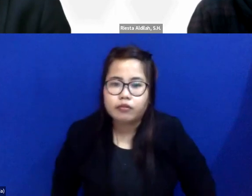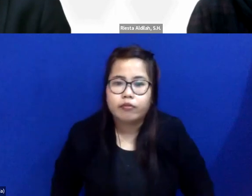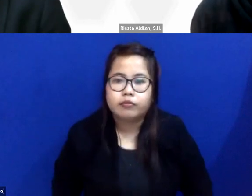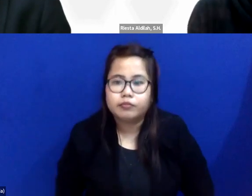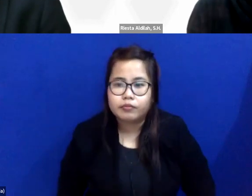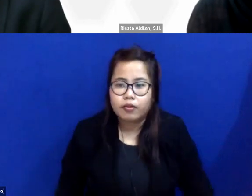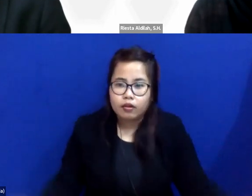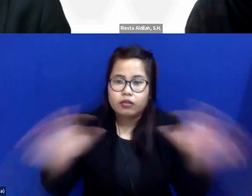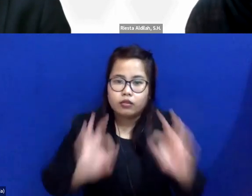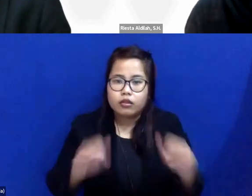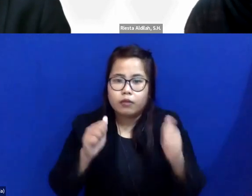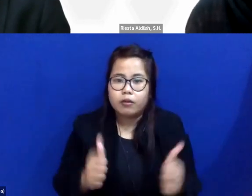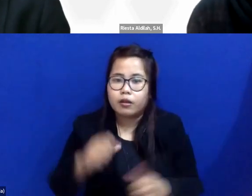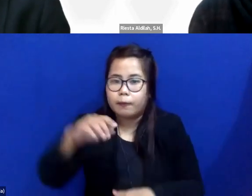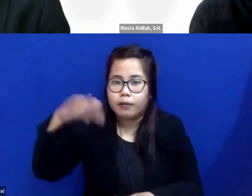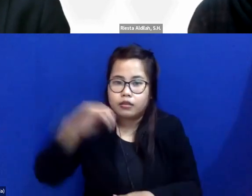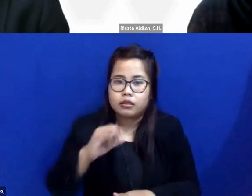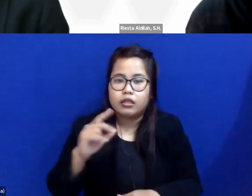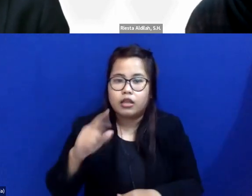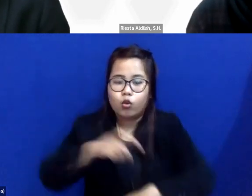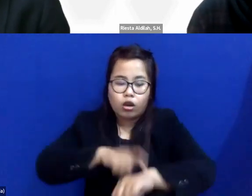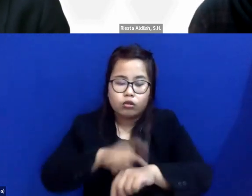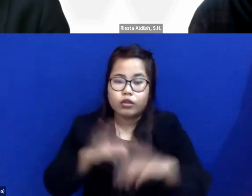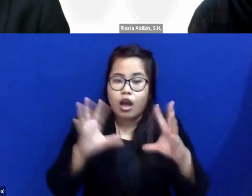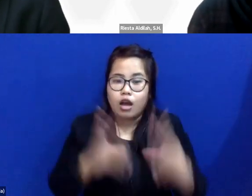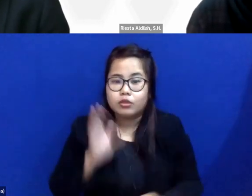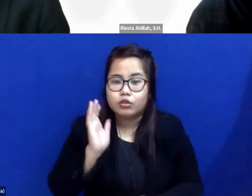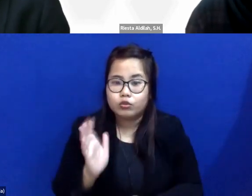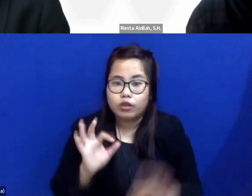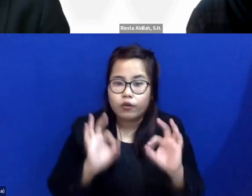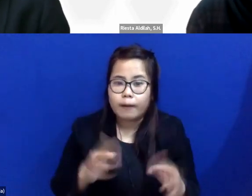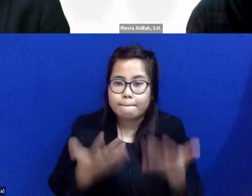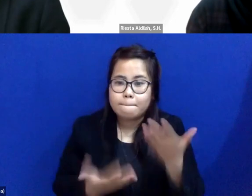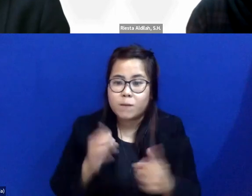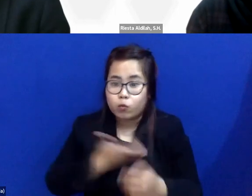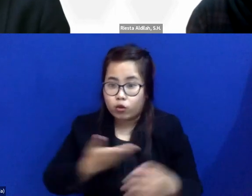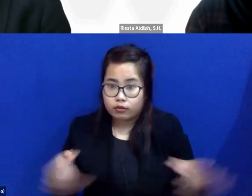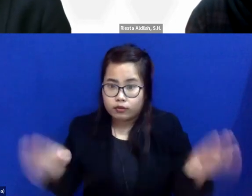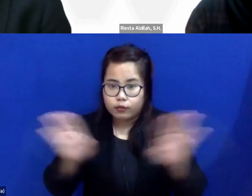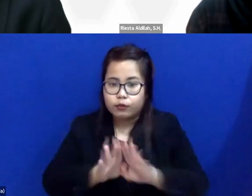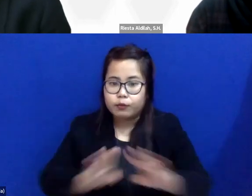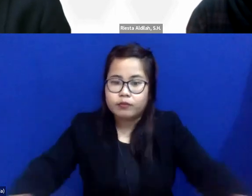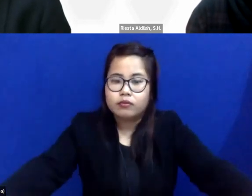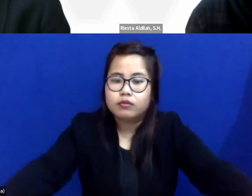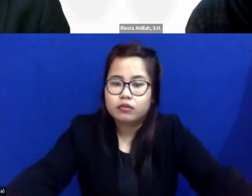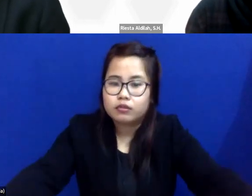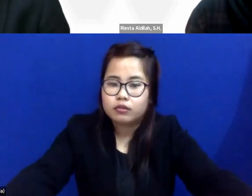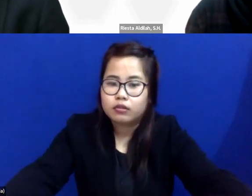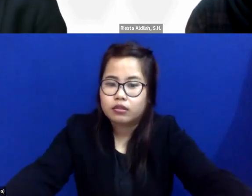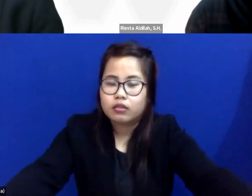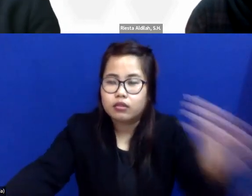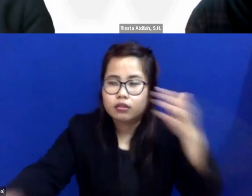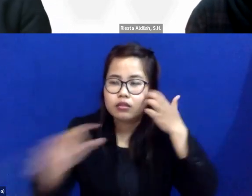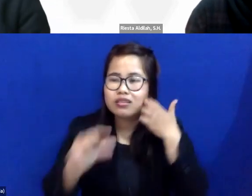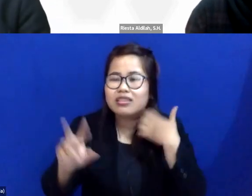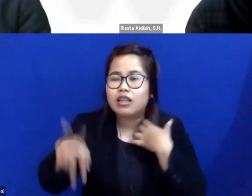baik mas irf waktunya sudah habis mau langsung ditutupkan sedikit lagi cuma ini